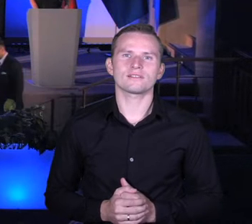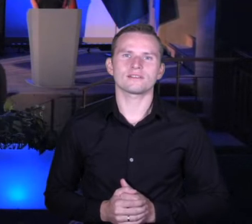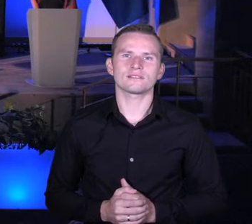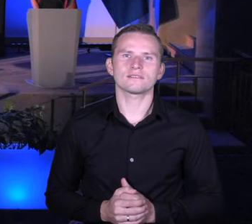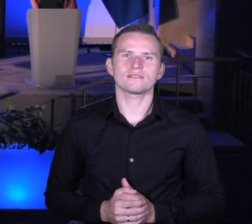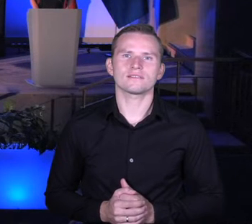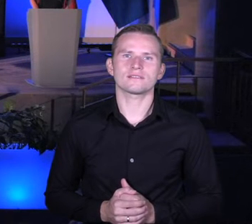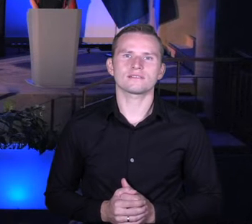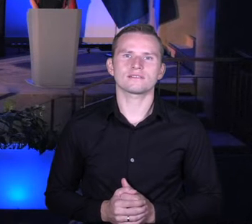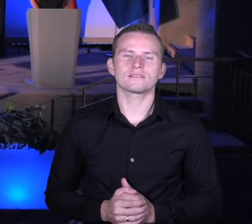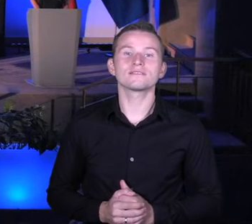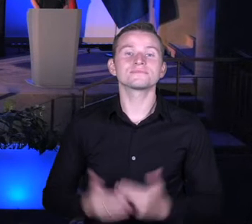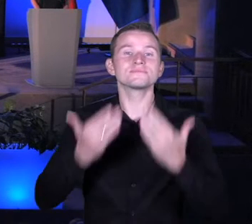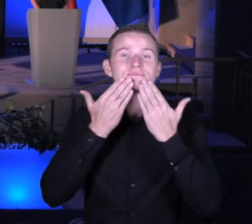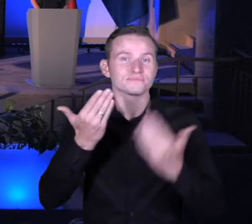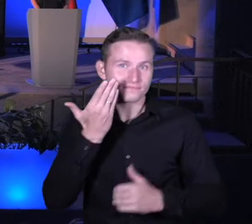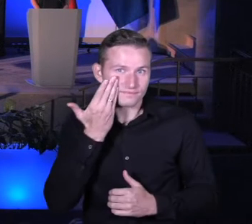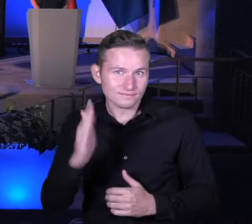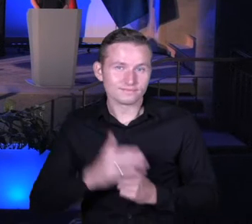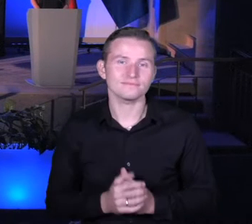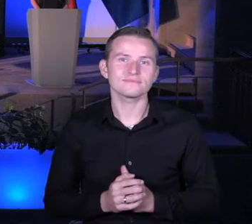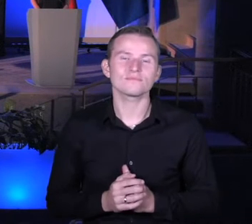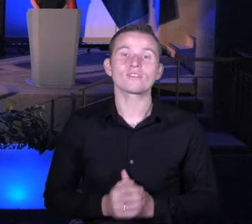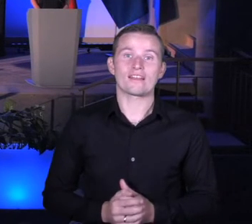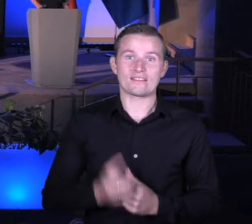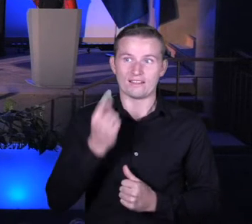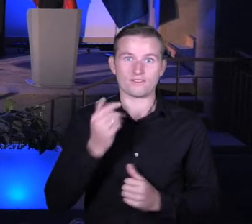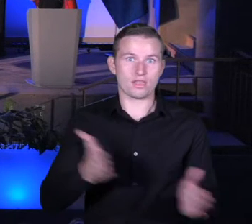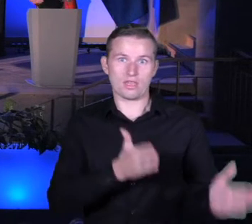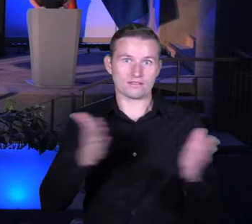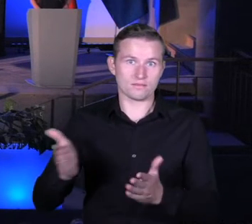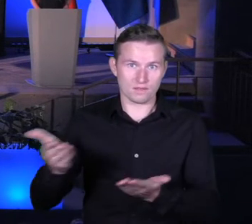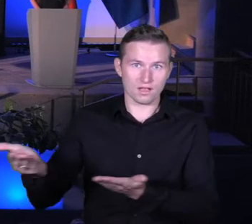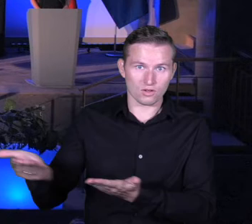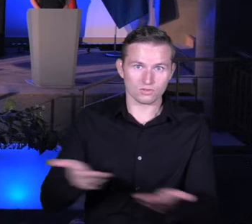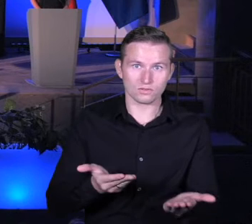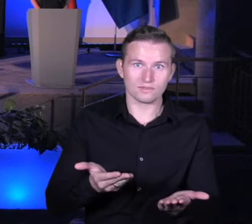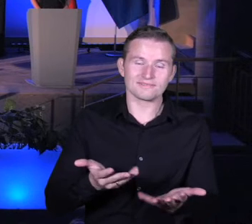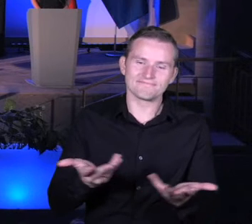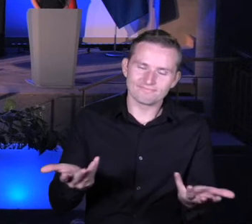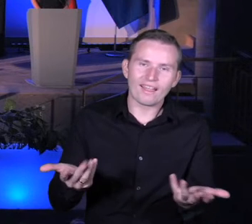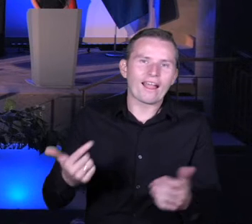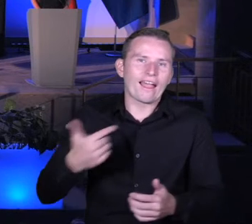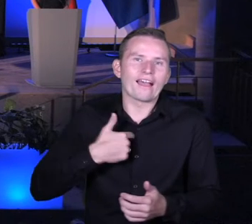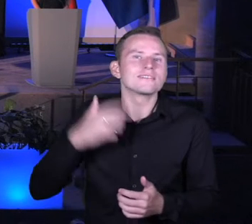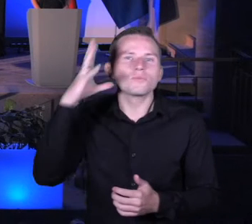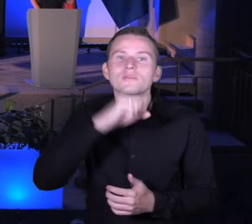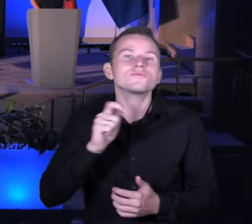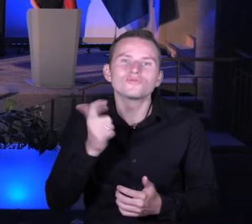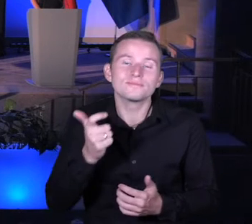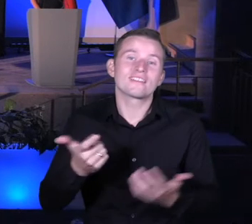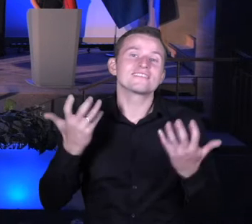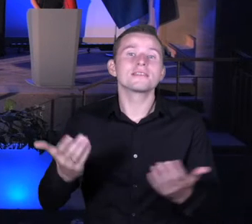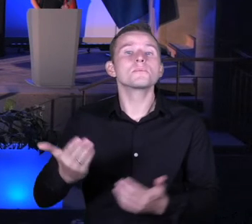Dziękuję bardzo. Zanim zaproszę kolejną osobę, to zapomniałam oczywiście, chcę powitać również osoby,